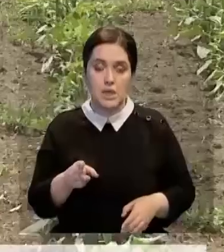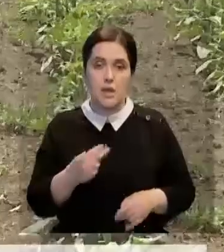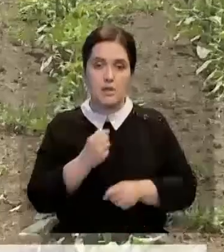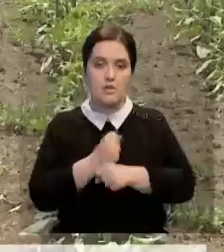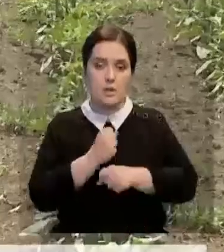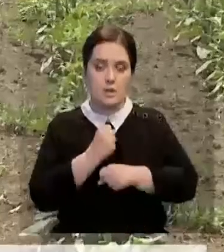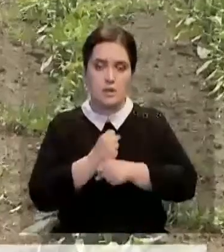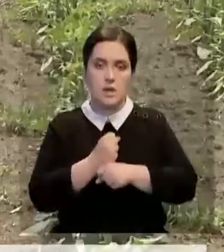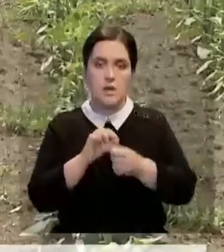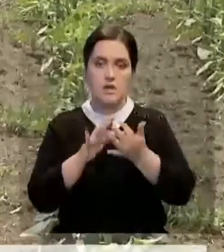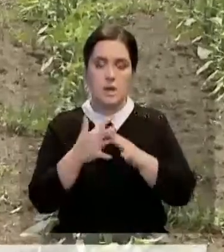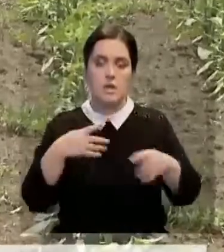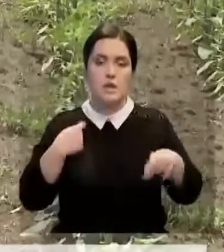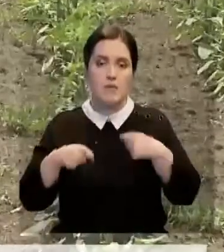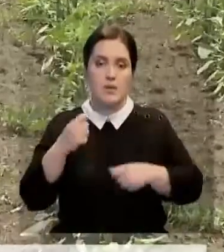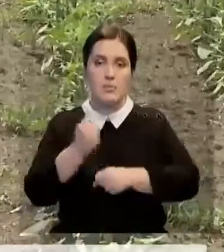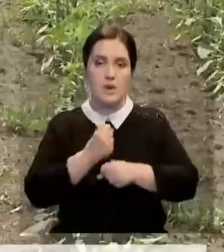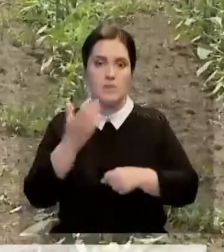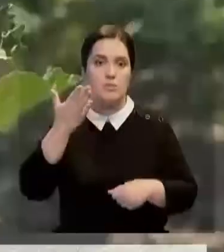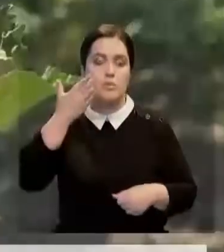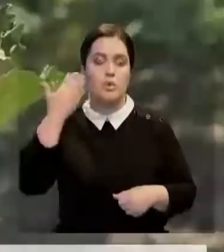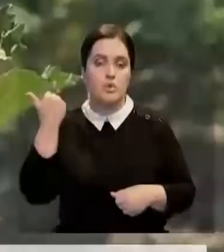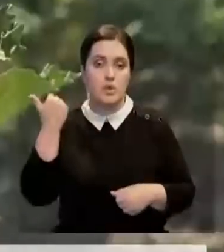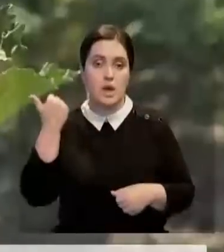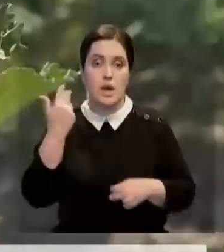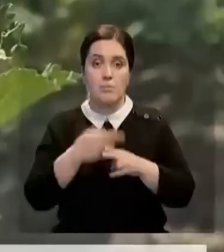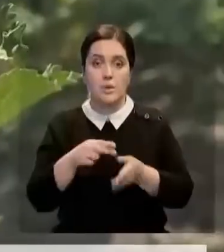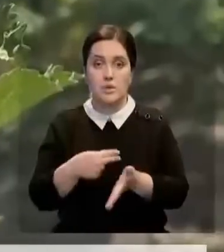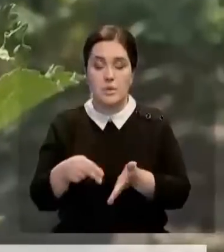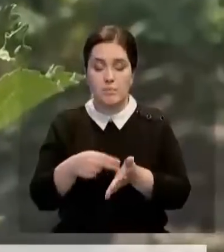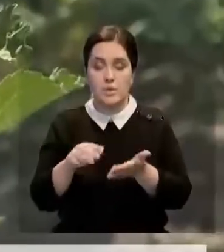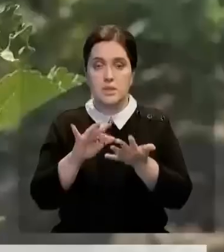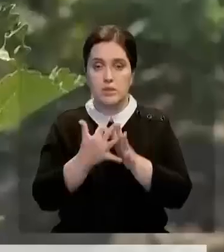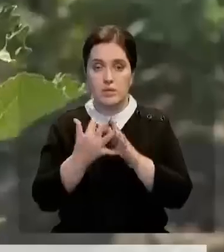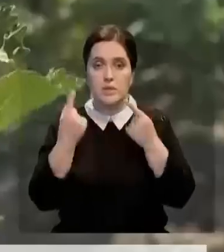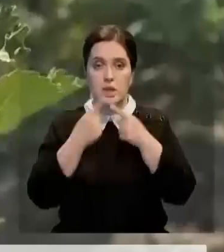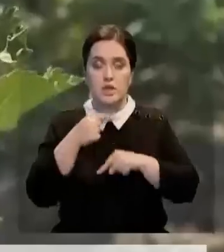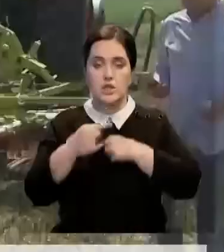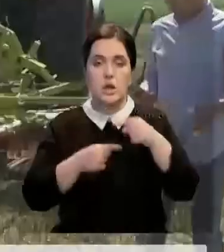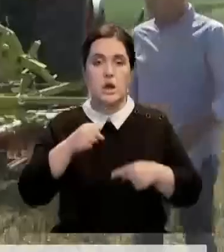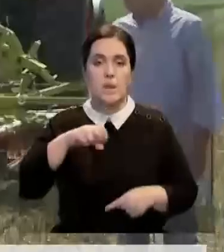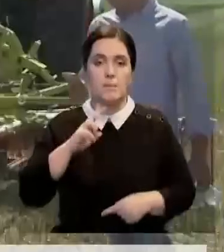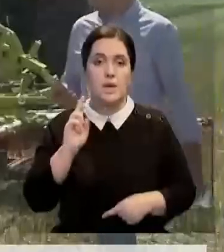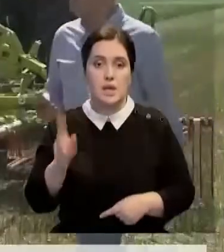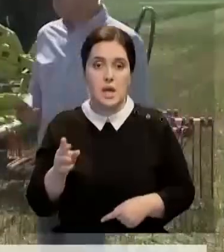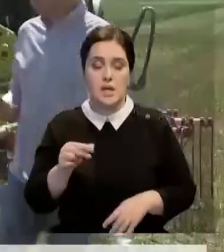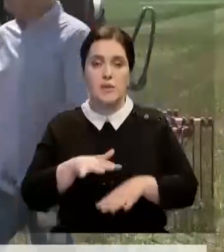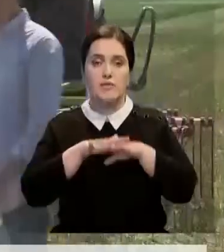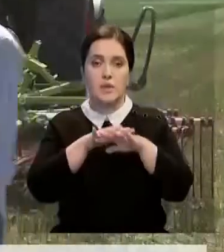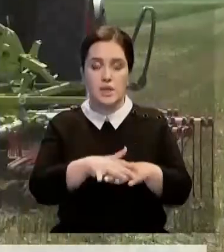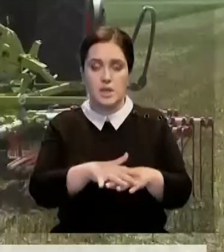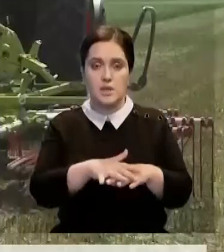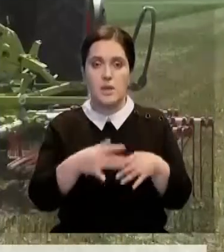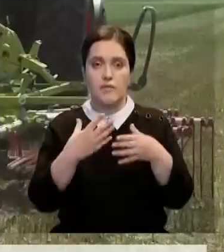сделать это сельхозтоваропроизводителям стало намного проще. Помимо закупки сельхозтехники, через АПК активно финансируют и проведение